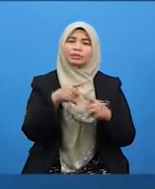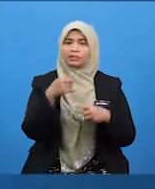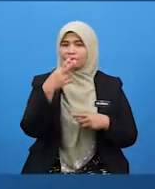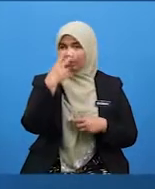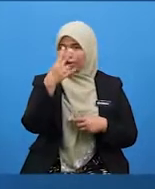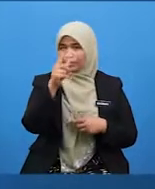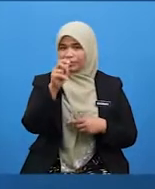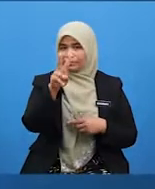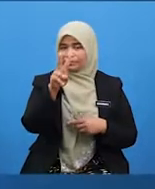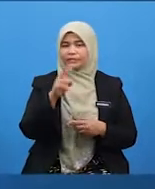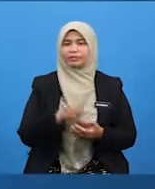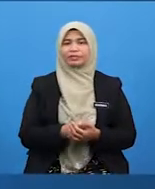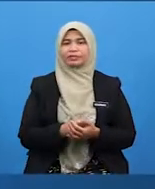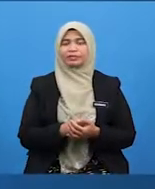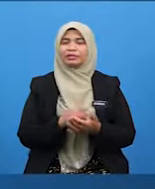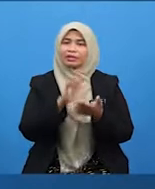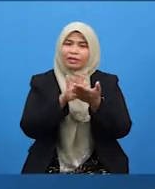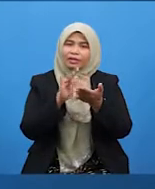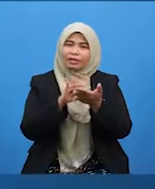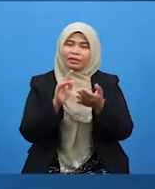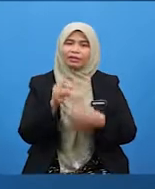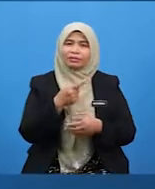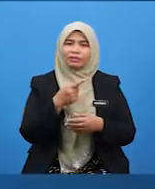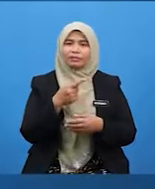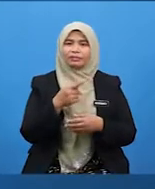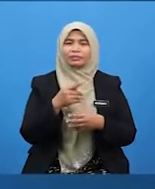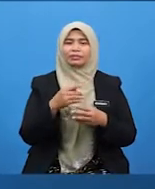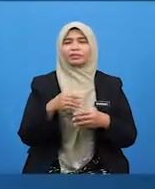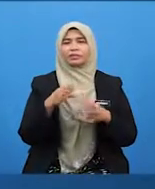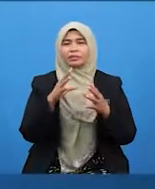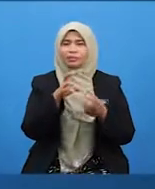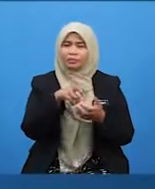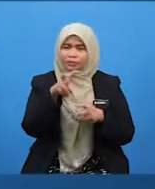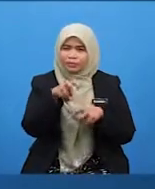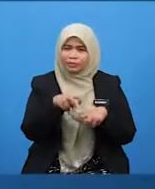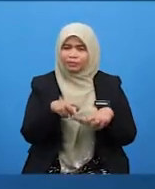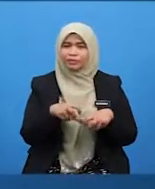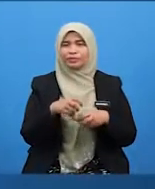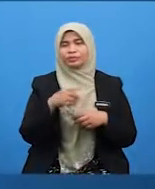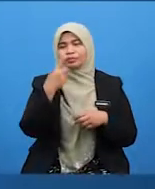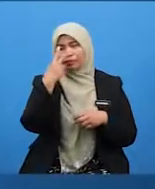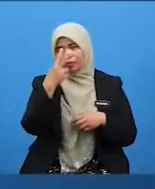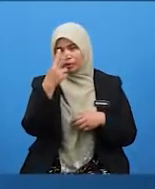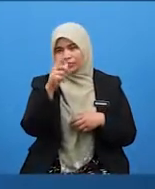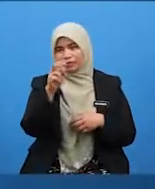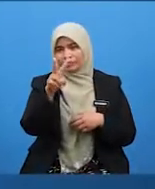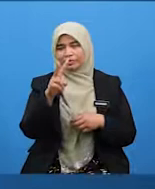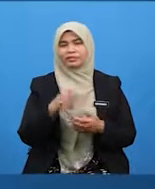televisyen. Kadang-kadang, kita berhubut dalam menonton rancangan kegemaran masing-masing.